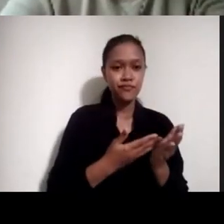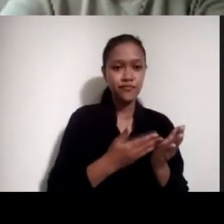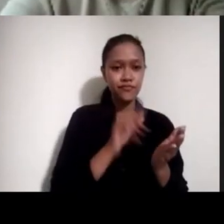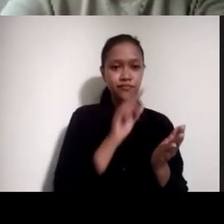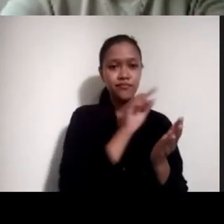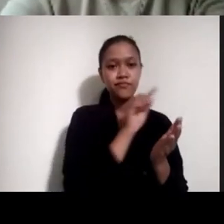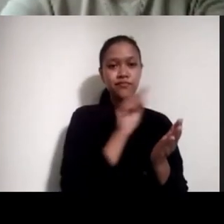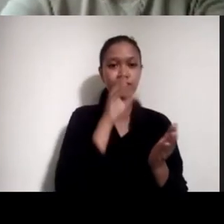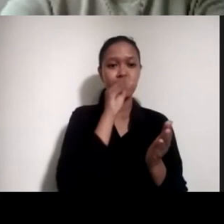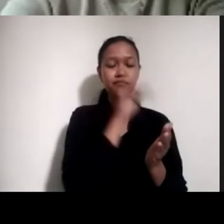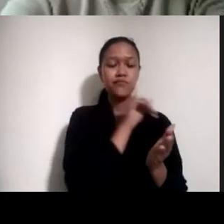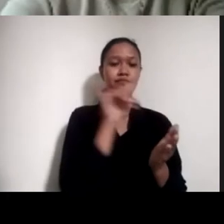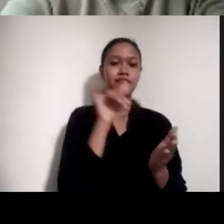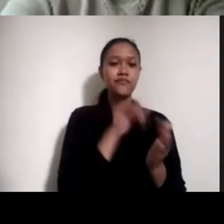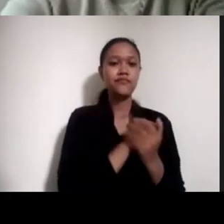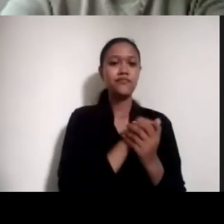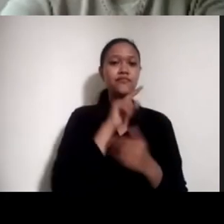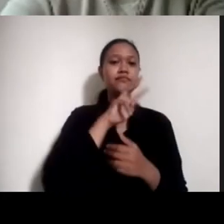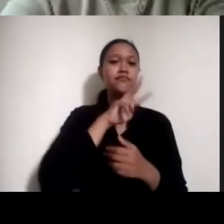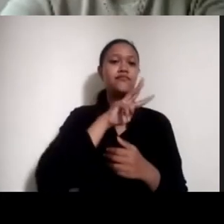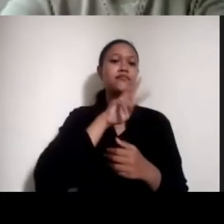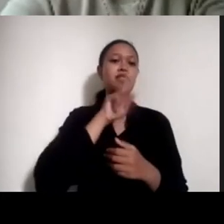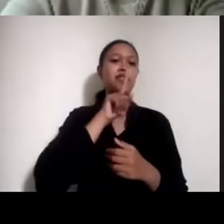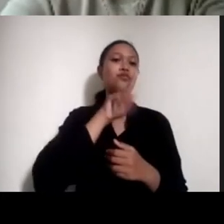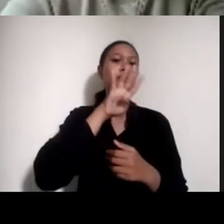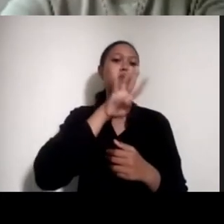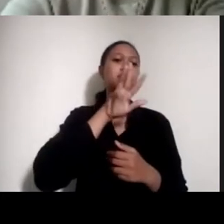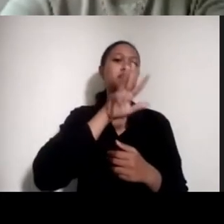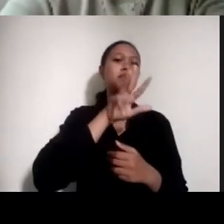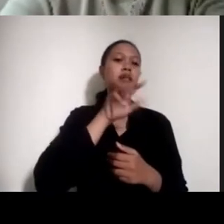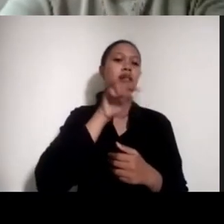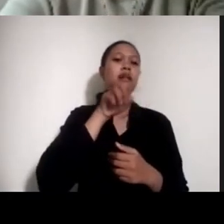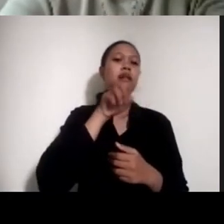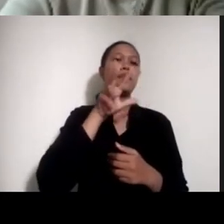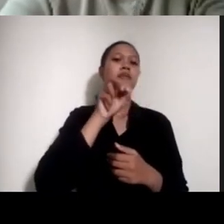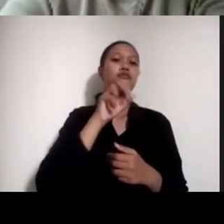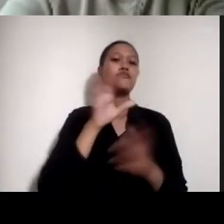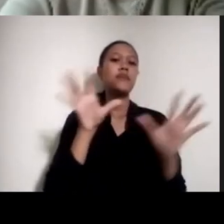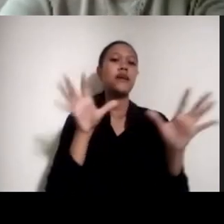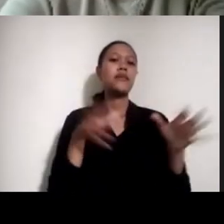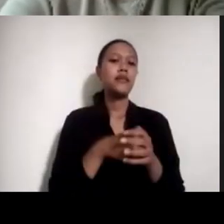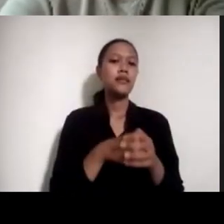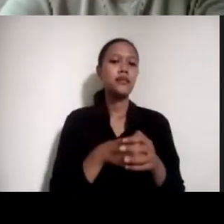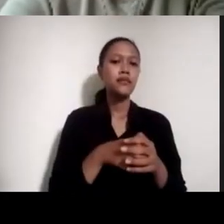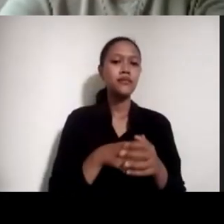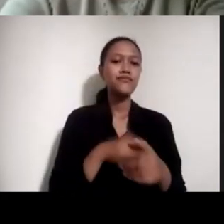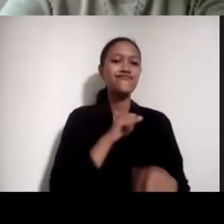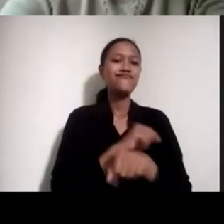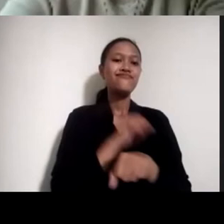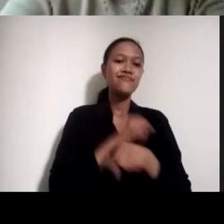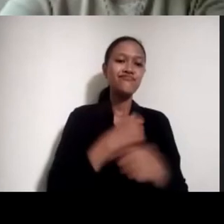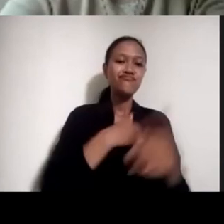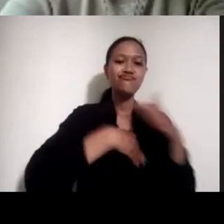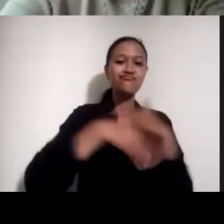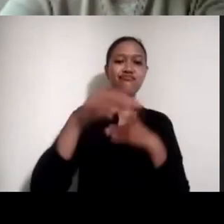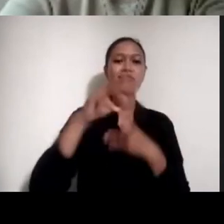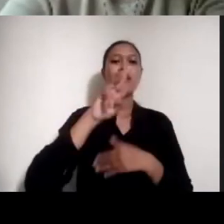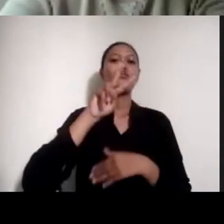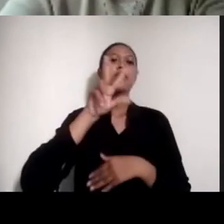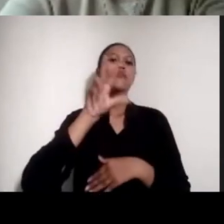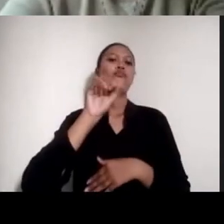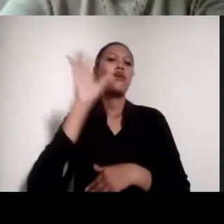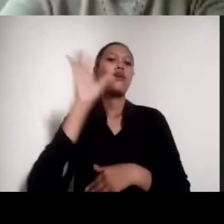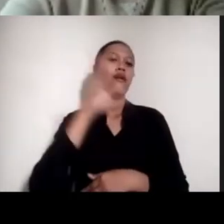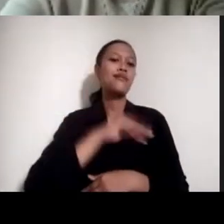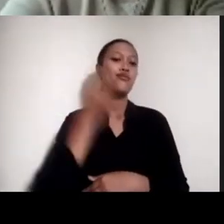149.800 paket yang kerja selama 3.280 hari